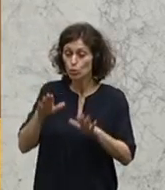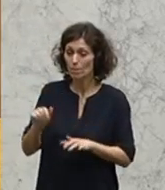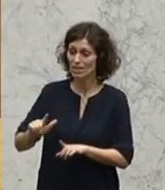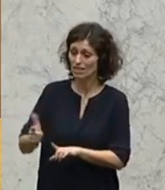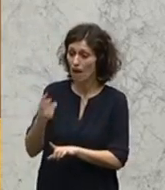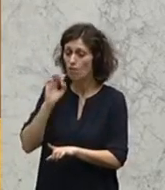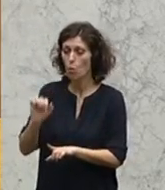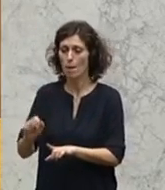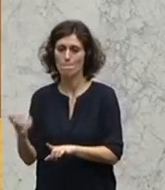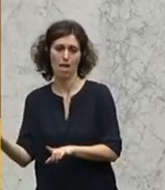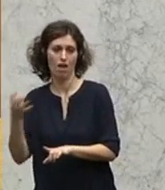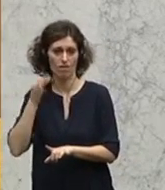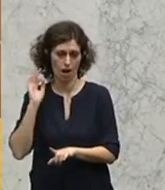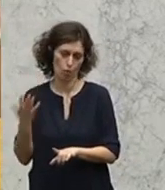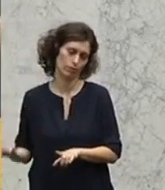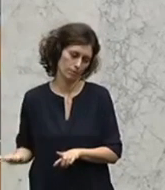Zweitfrauen oder mehr Frauen. Danke.